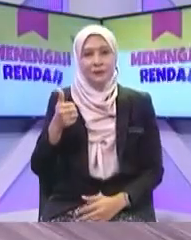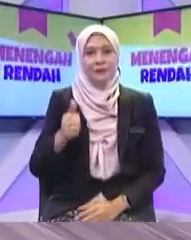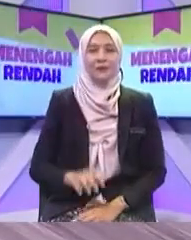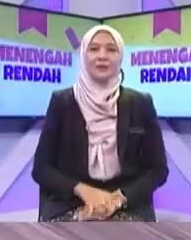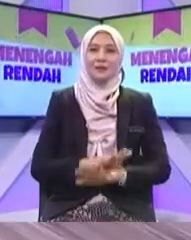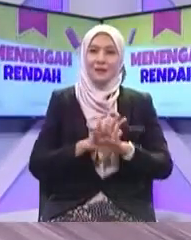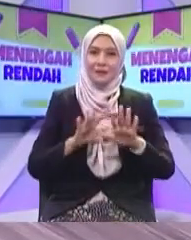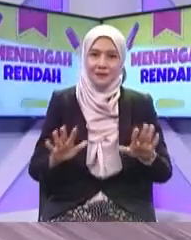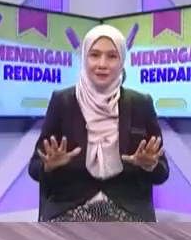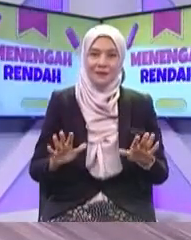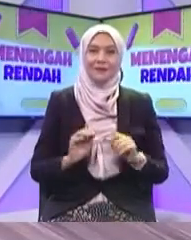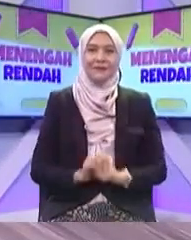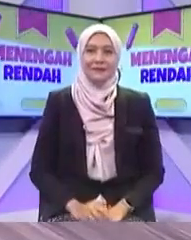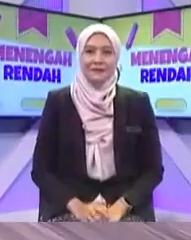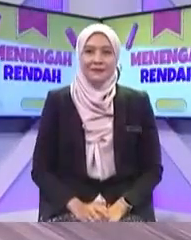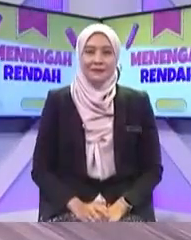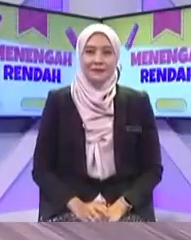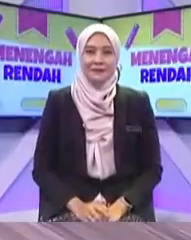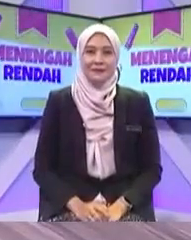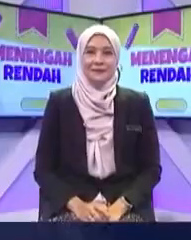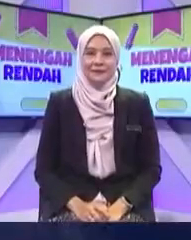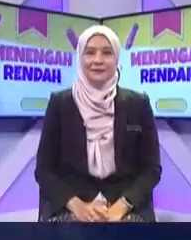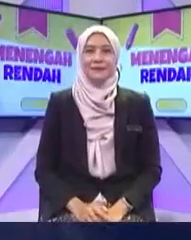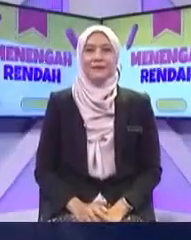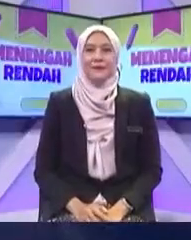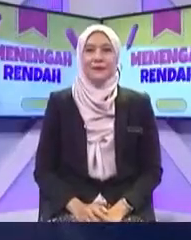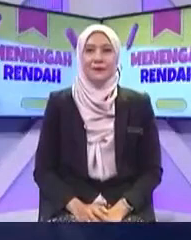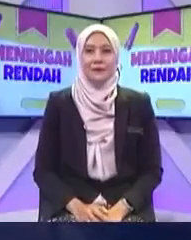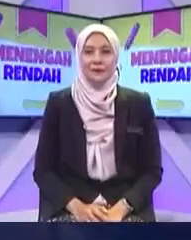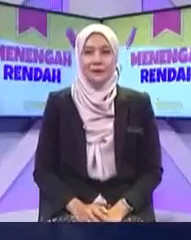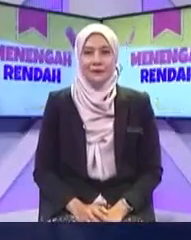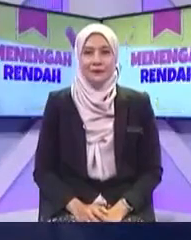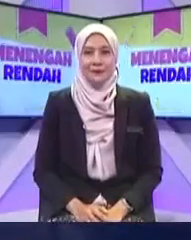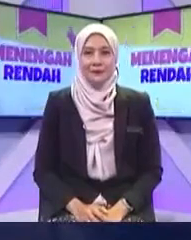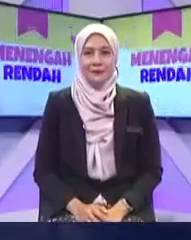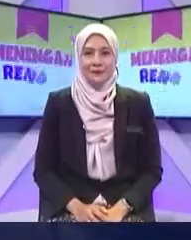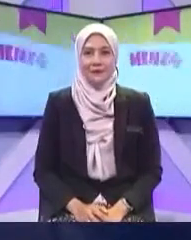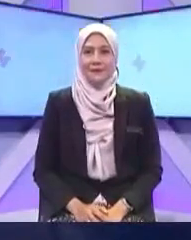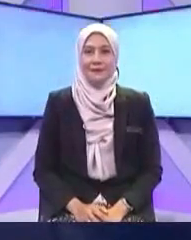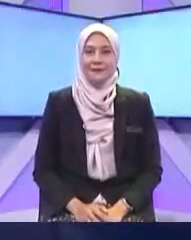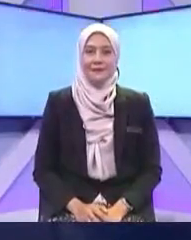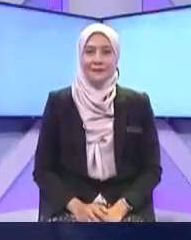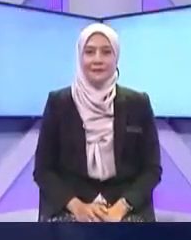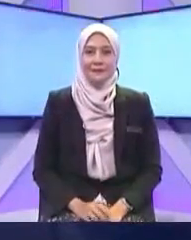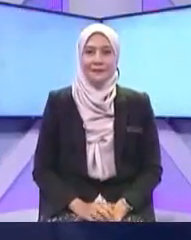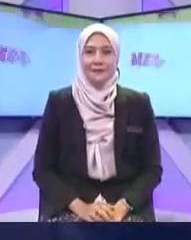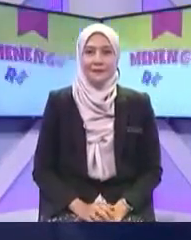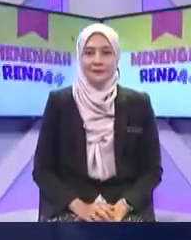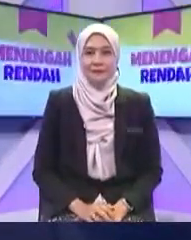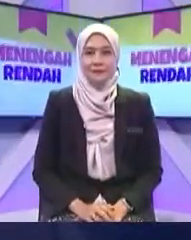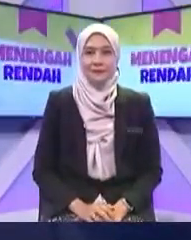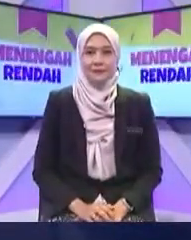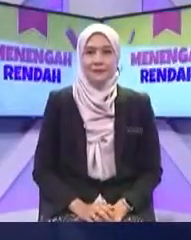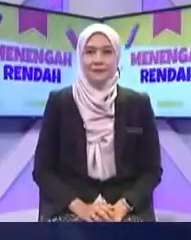kongsi ok, terima kasih cikgu Fitri baik, apa kata sekarang kita berhenti minum dulu boleh cikgu? boleh teruskan bersama kami